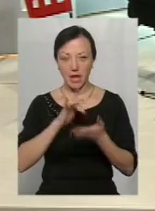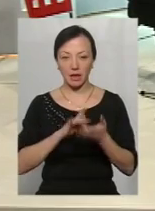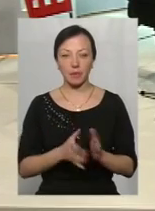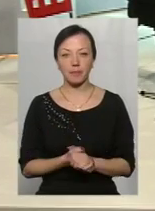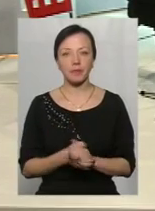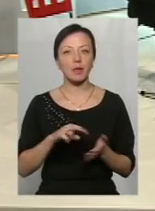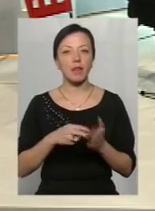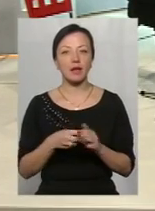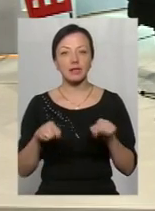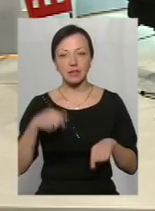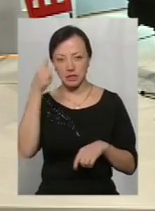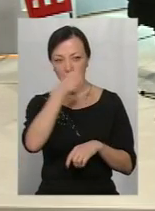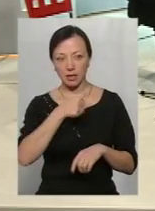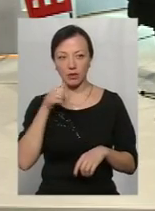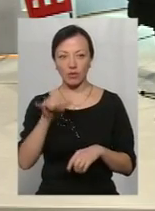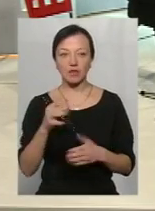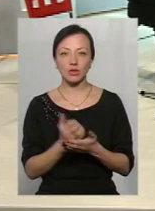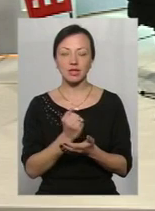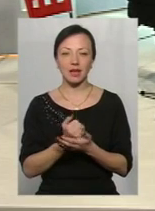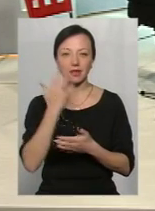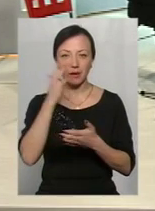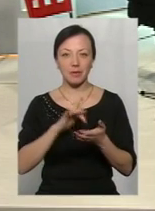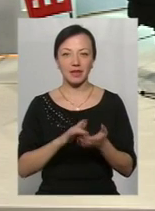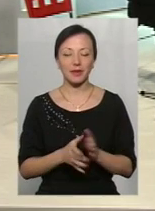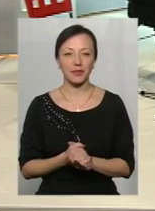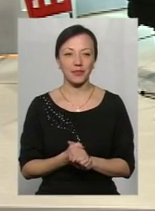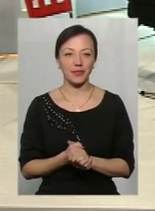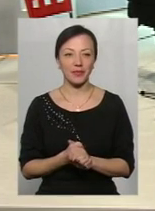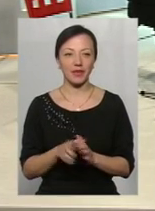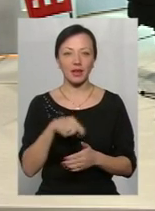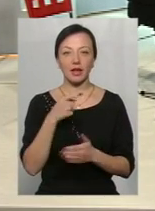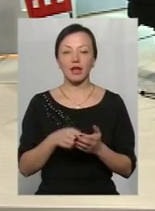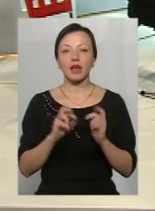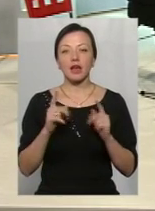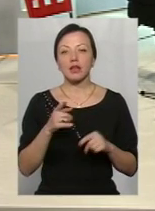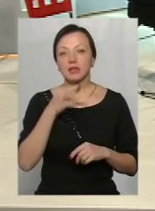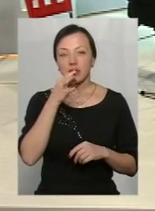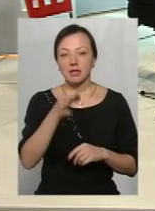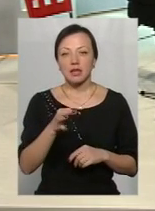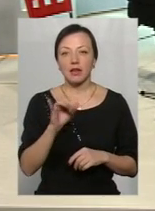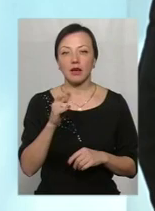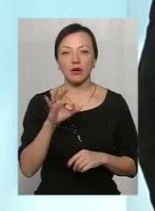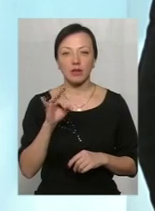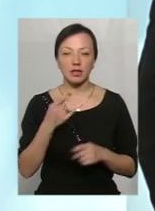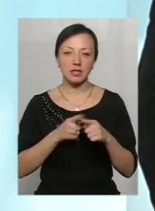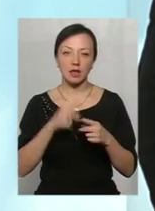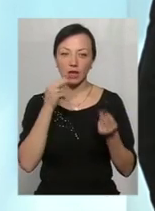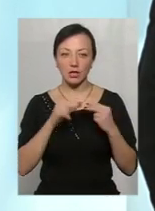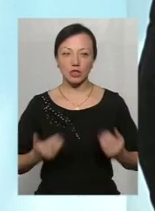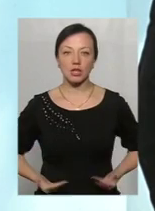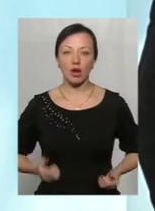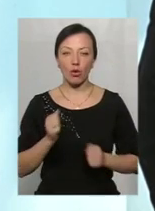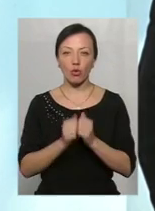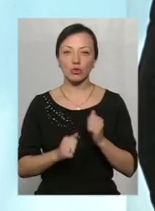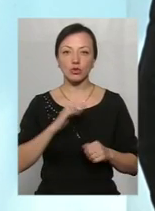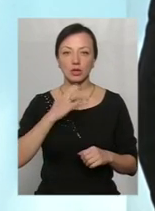Які плани на цей рік у вас у досягненні мети? Ну, звичайно, як сказав пан Ігор, це краще життя кожної